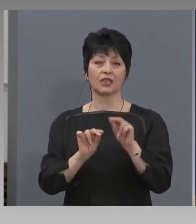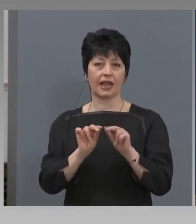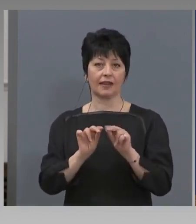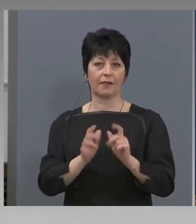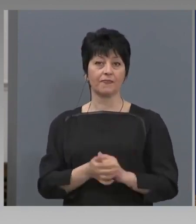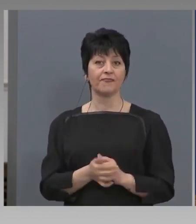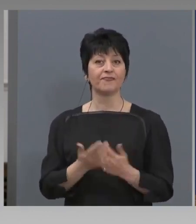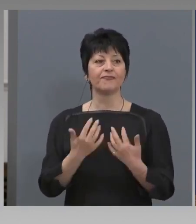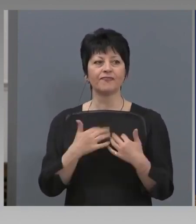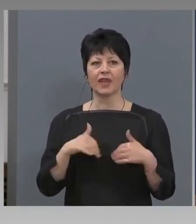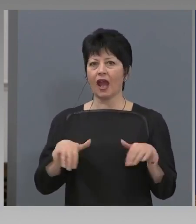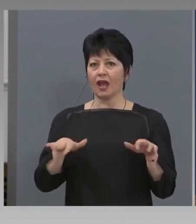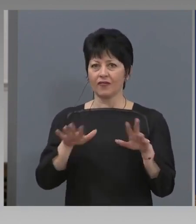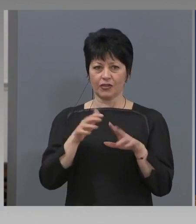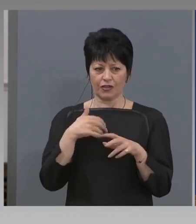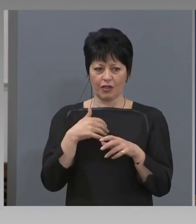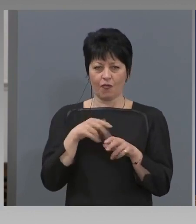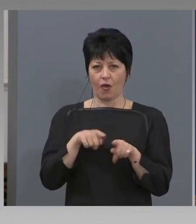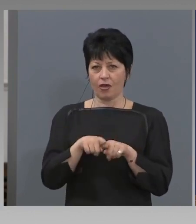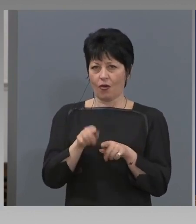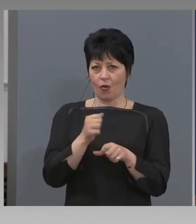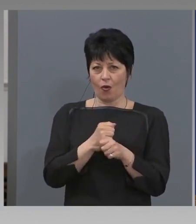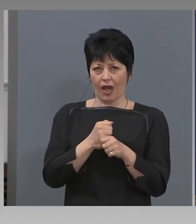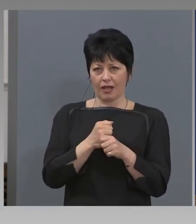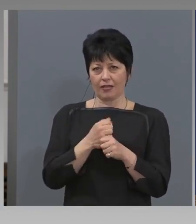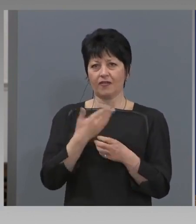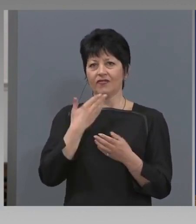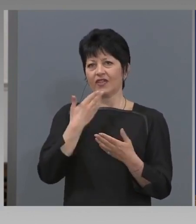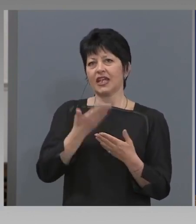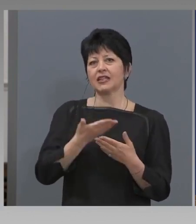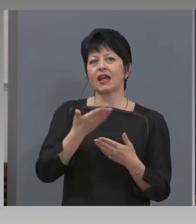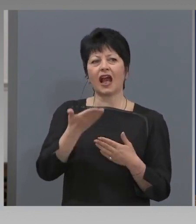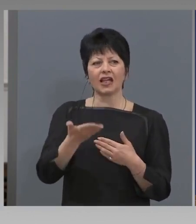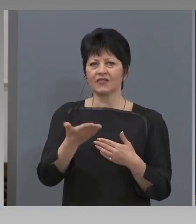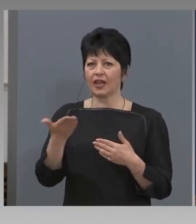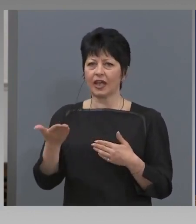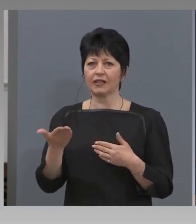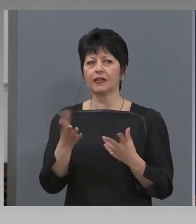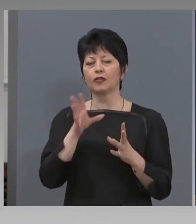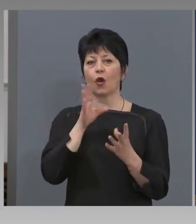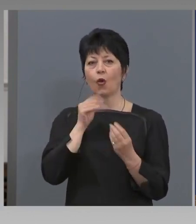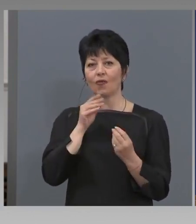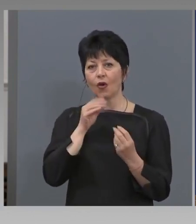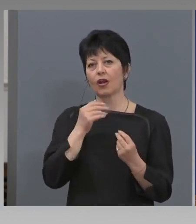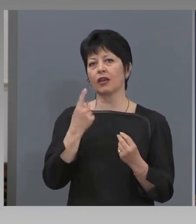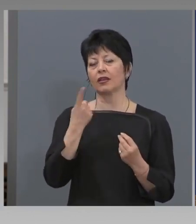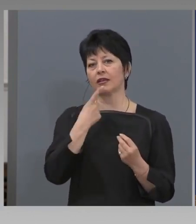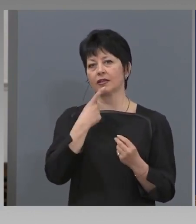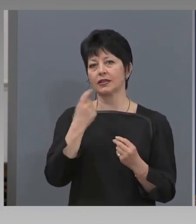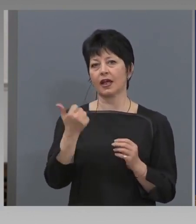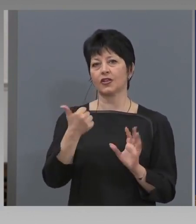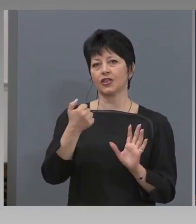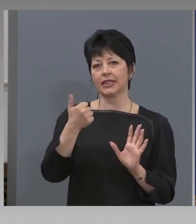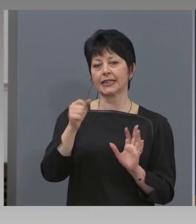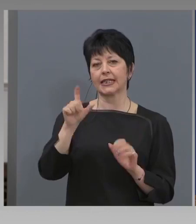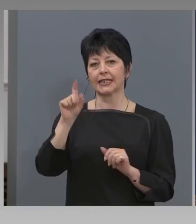Всички мои колеги в изказванията си говорят за 60-70%